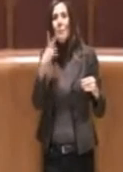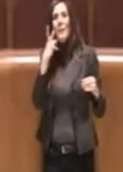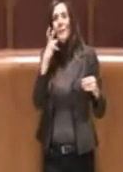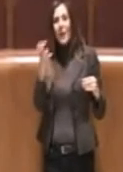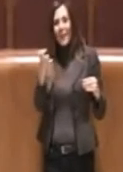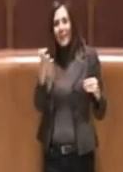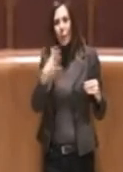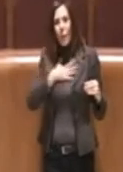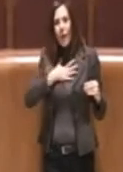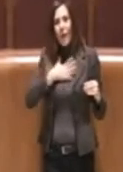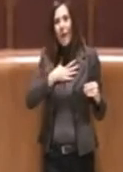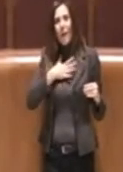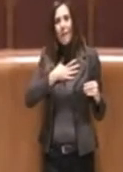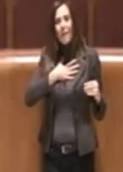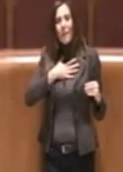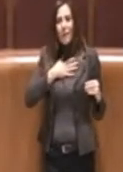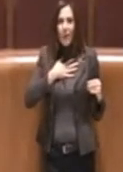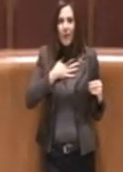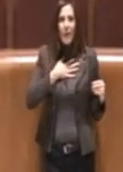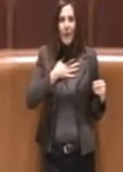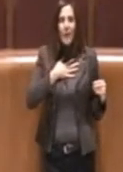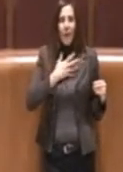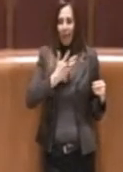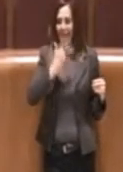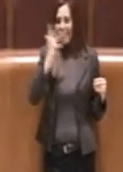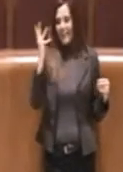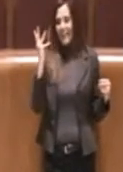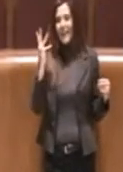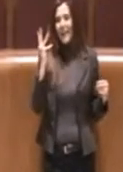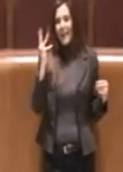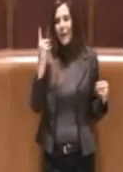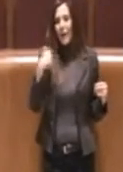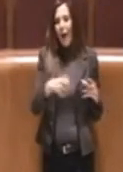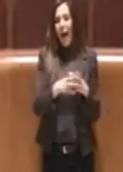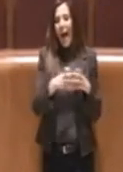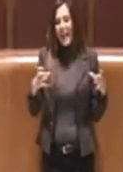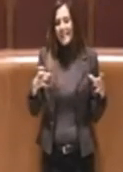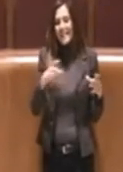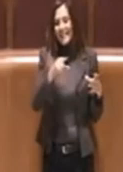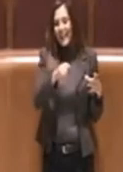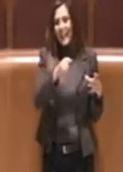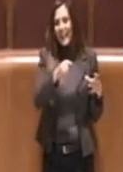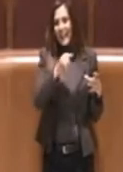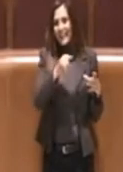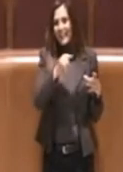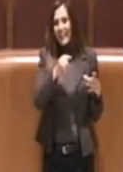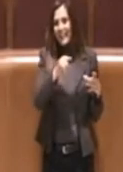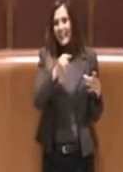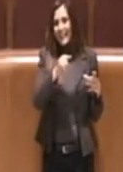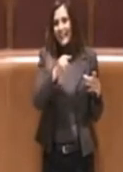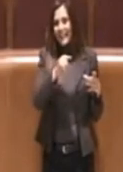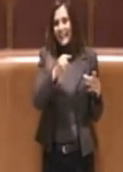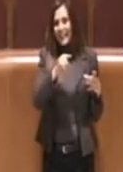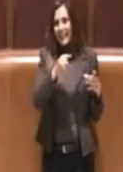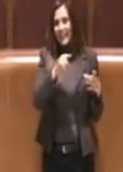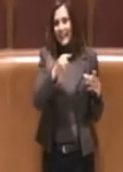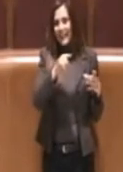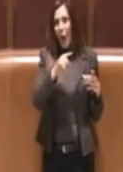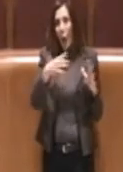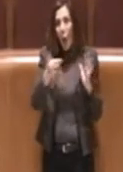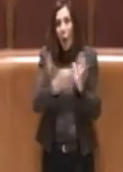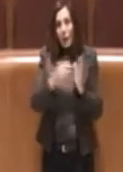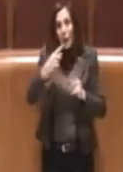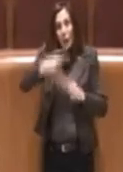ci riguarda, è ovvio che l'azienda non può essere un ordine del giorno dell